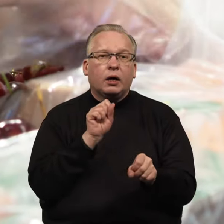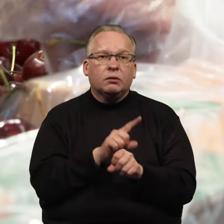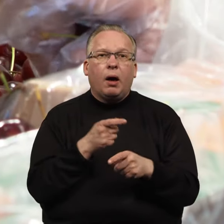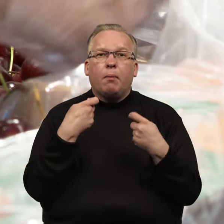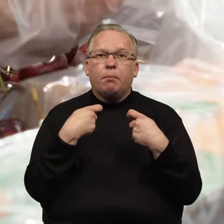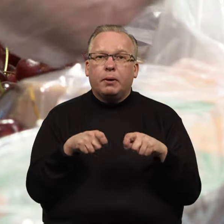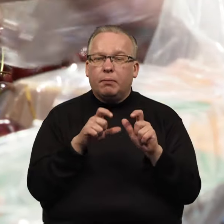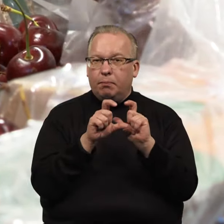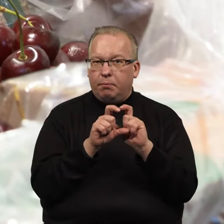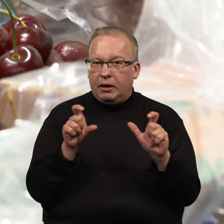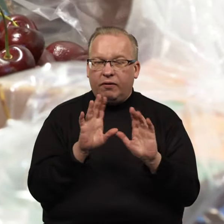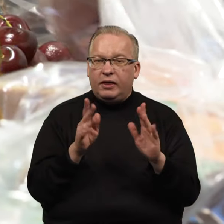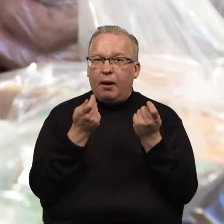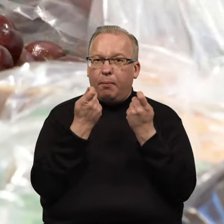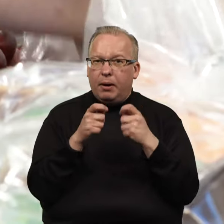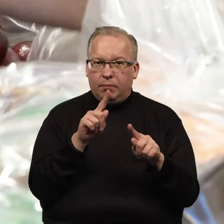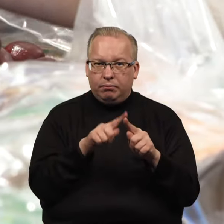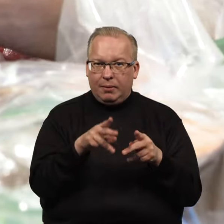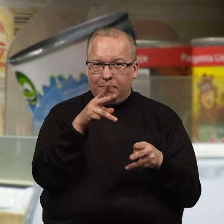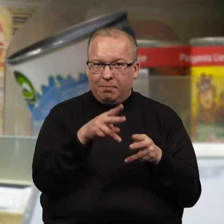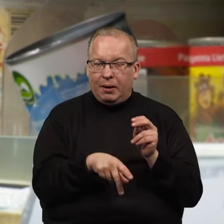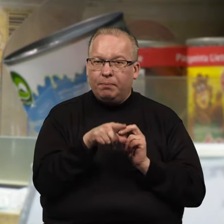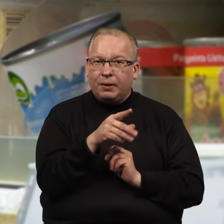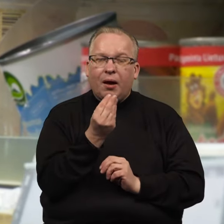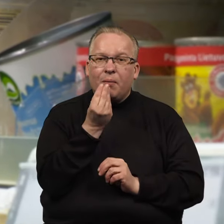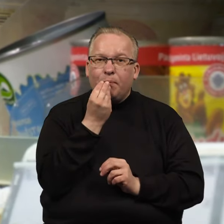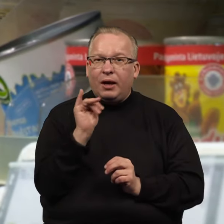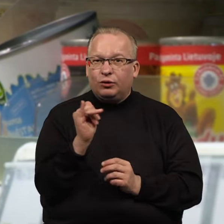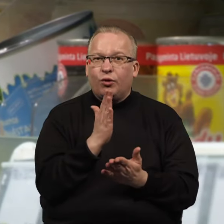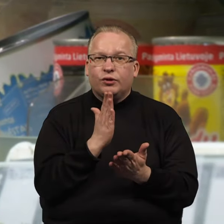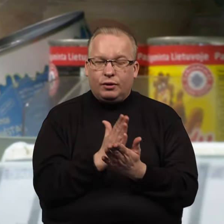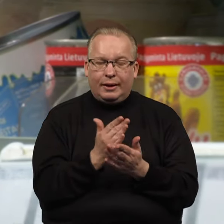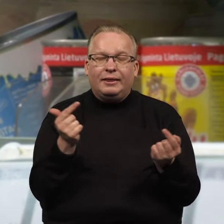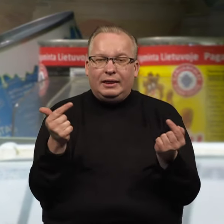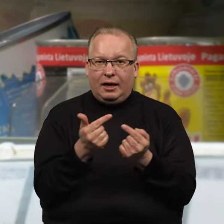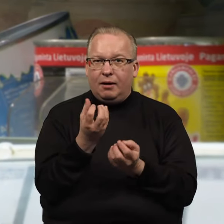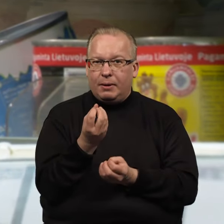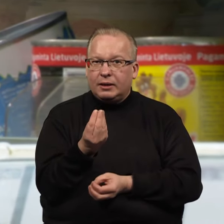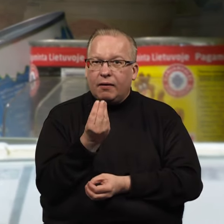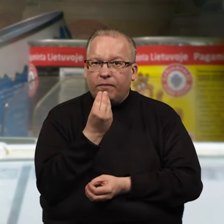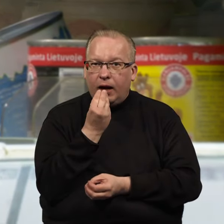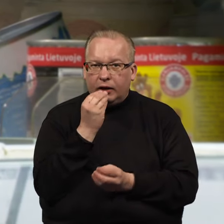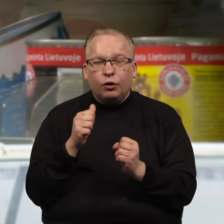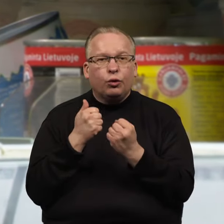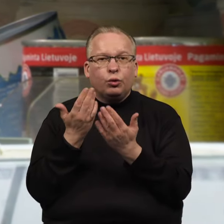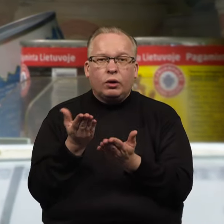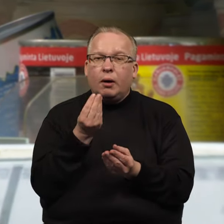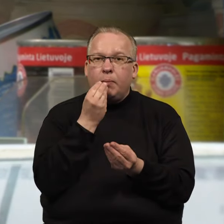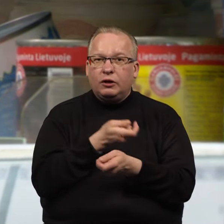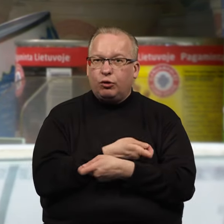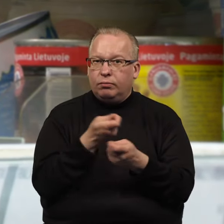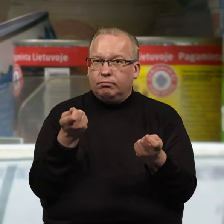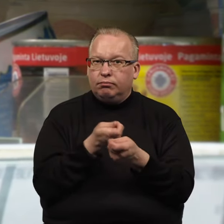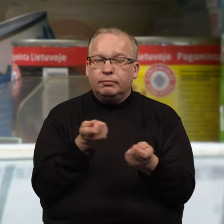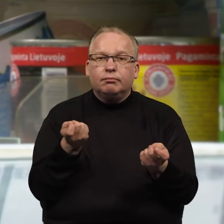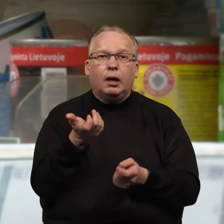prekybos tinklus, neparduotą besibaigiančio galiojimo maistą, kuris yra saugus ir tinkamas vartoti, atiduoti maistą dalyjančioms